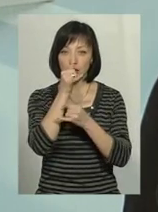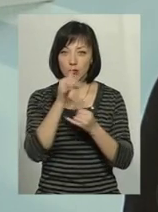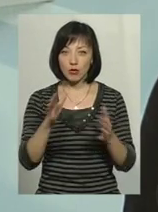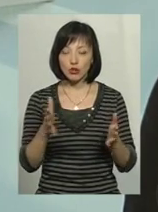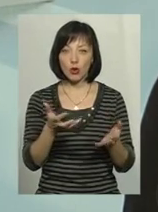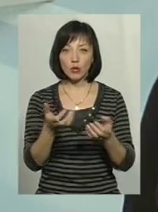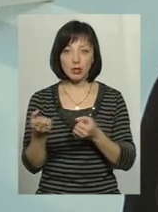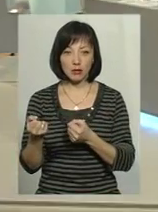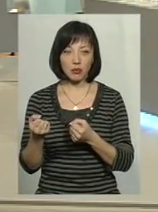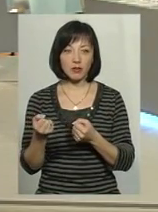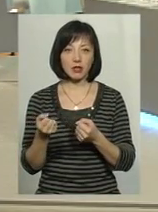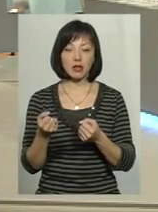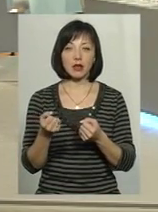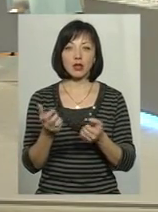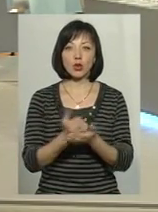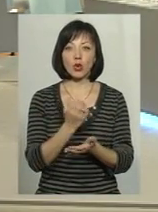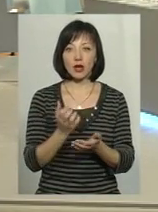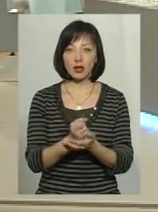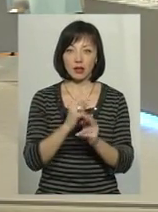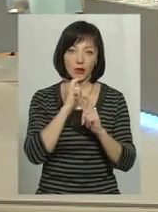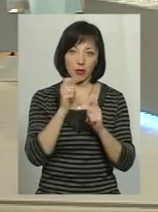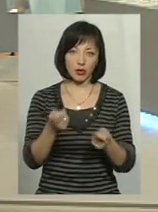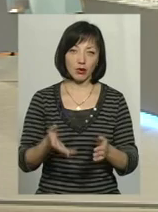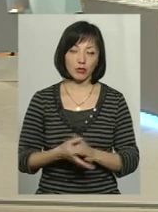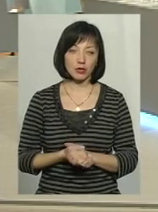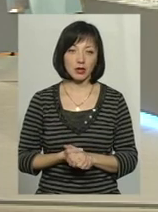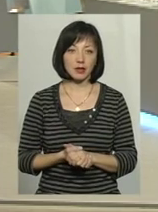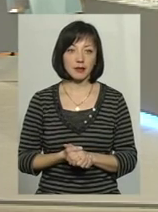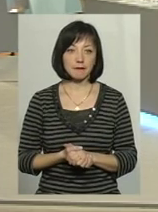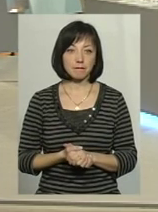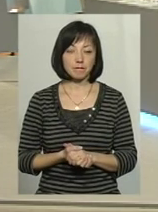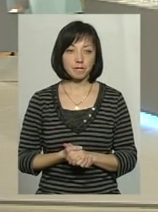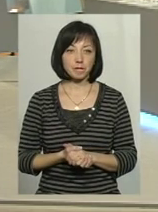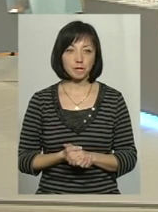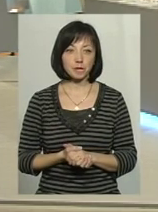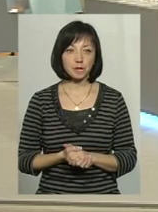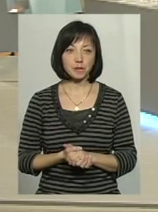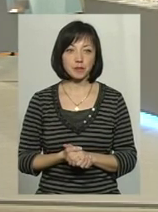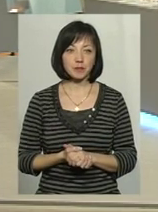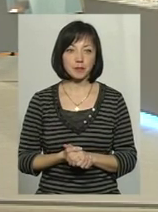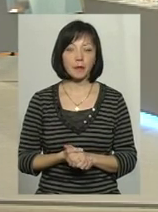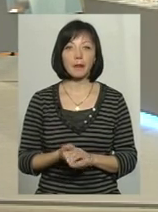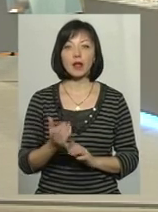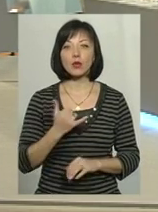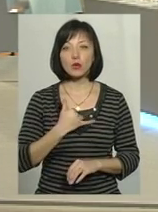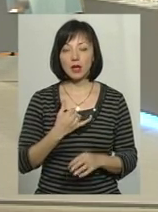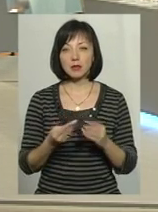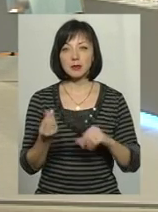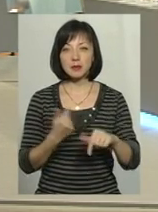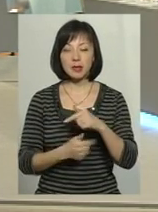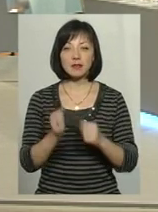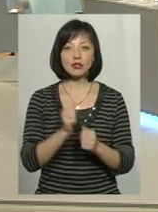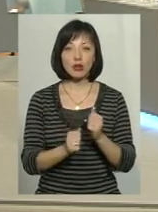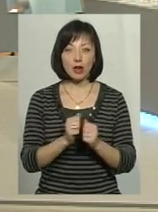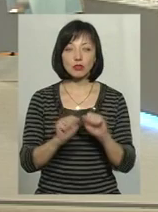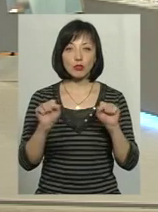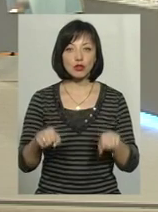отримувати дохід тільки в якості подарунків, на мою думку. У нас, у наших підприємців, дуже часто